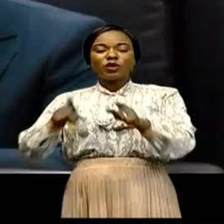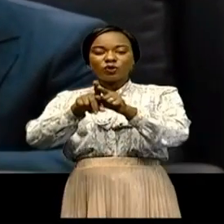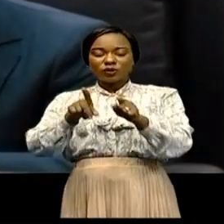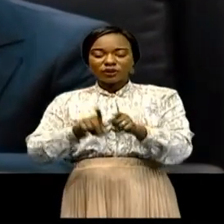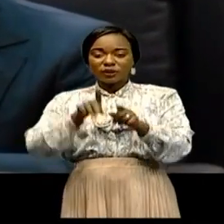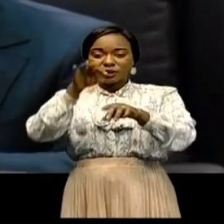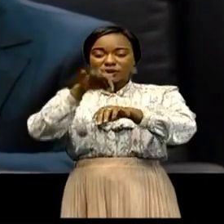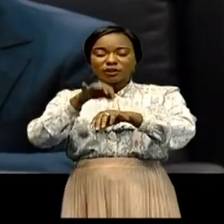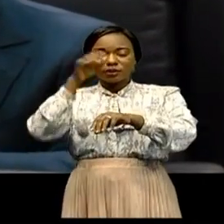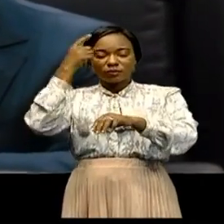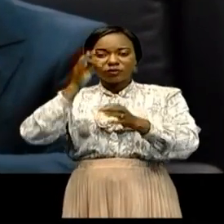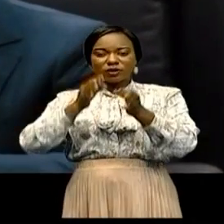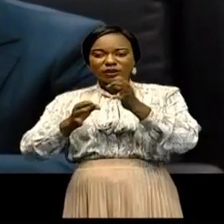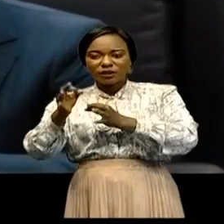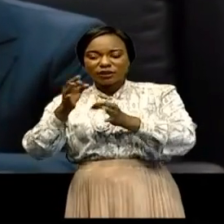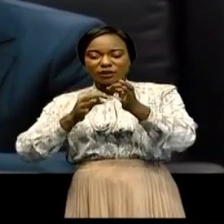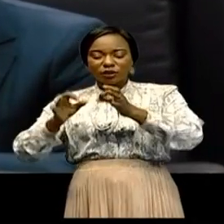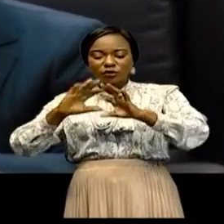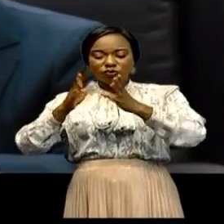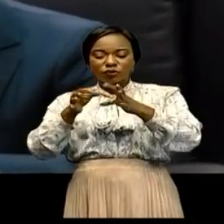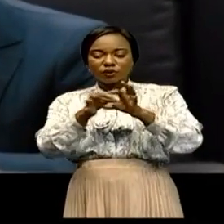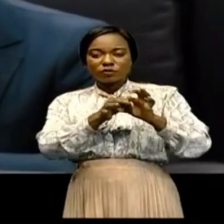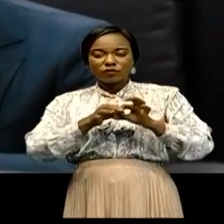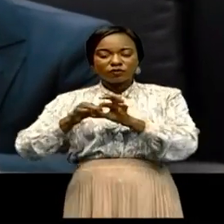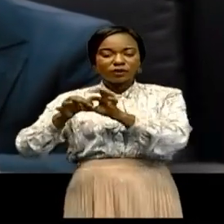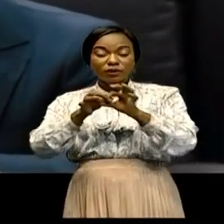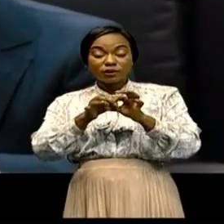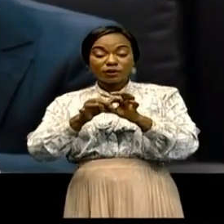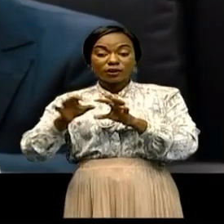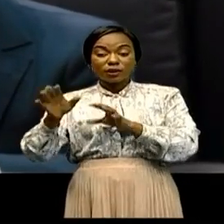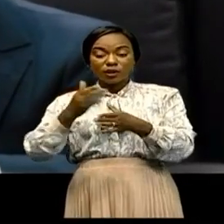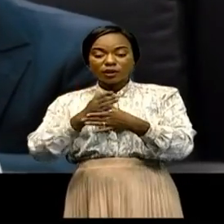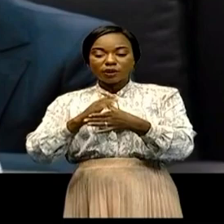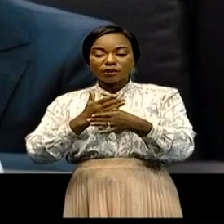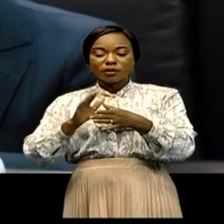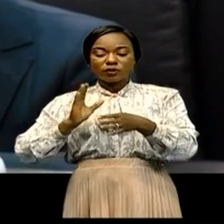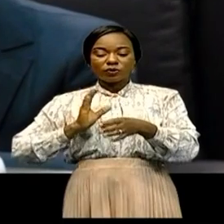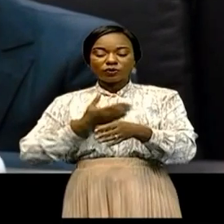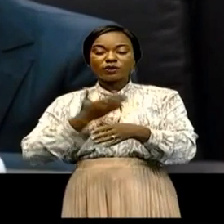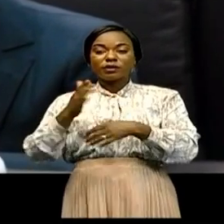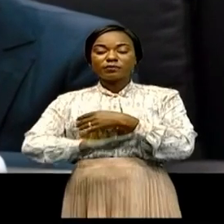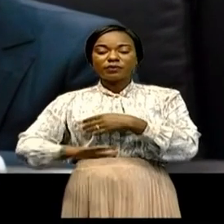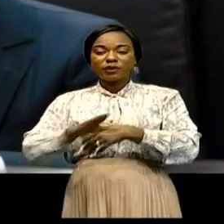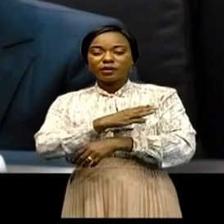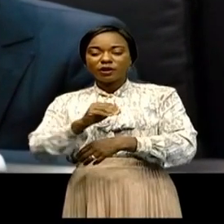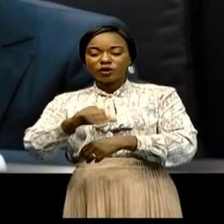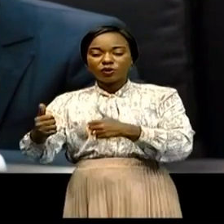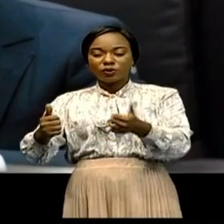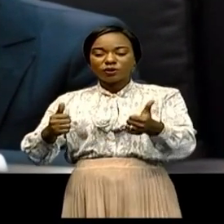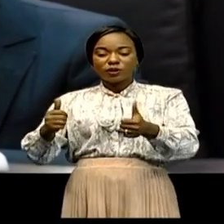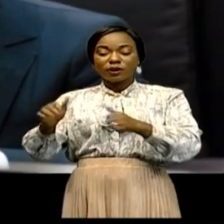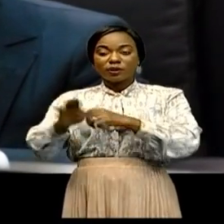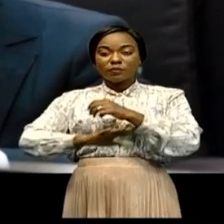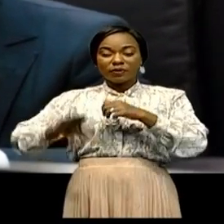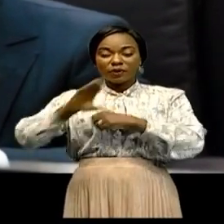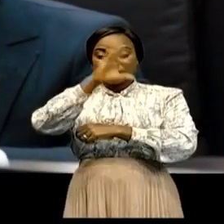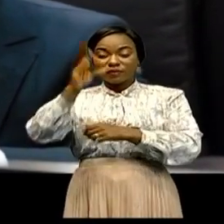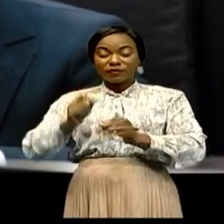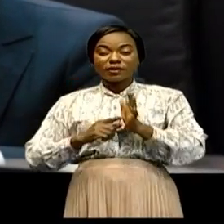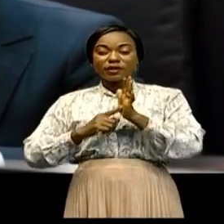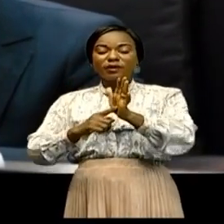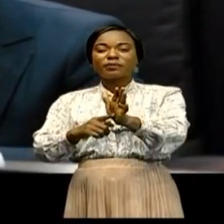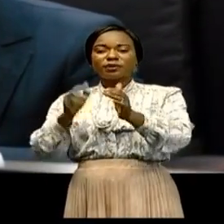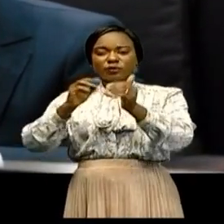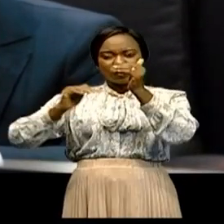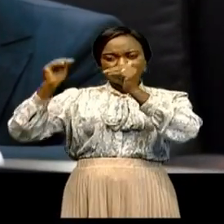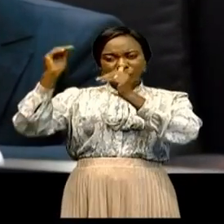l'occasion de faire le point de la coopération bilatérale entre notre pays et les autres pays africains représentés au plus